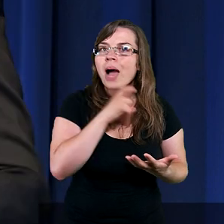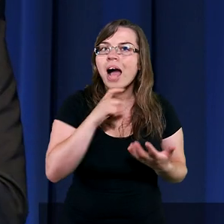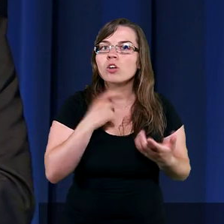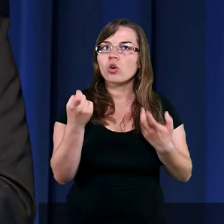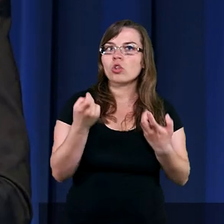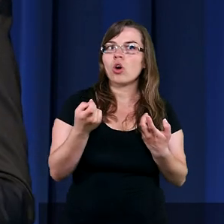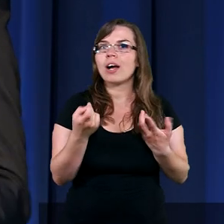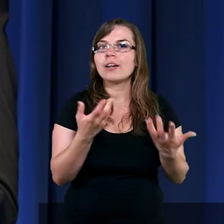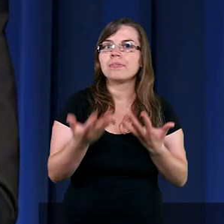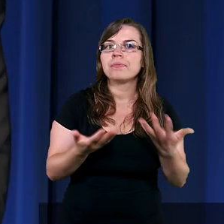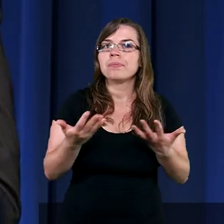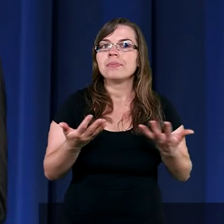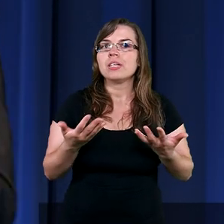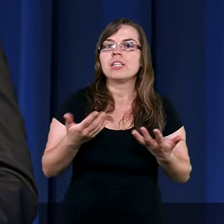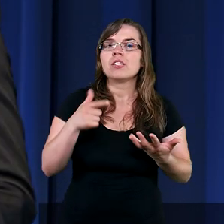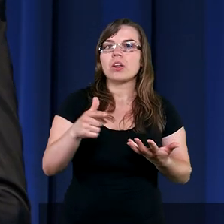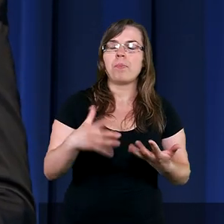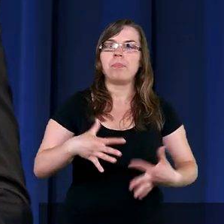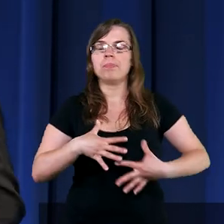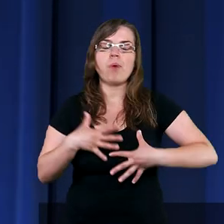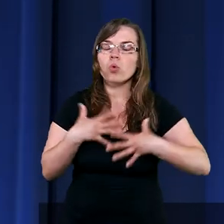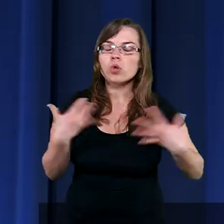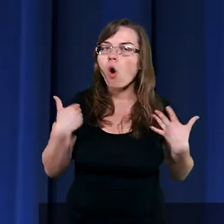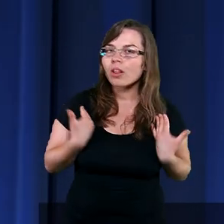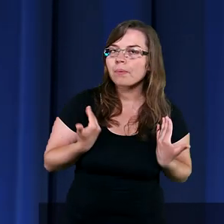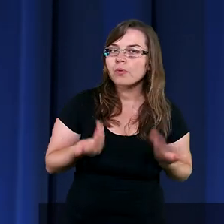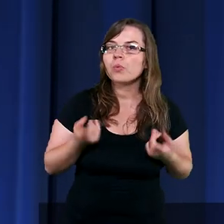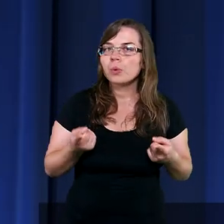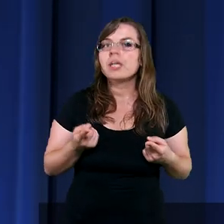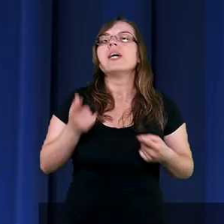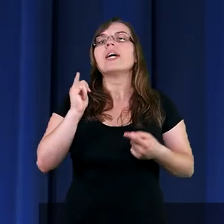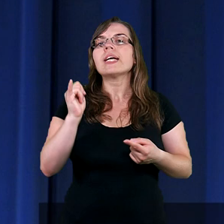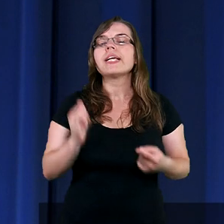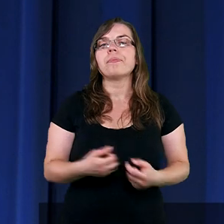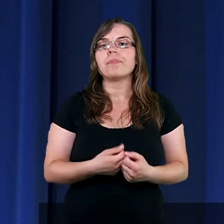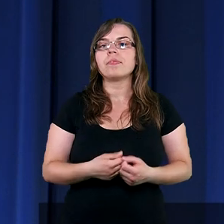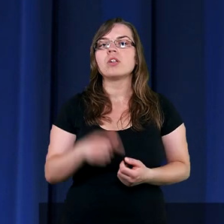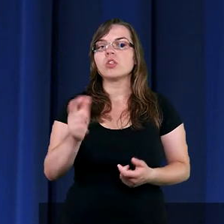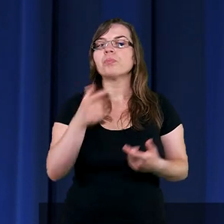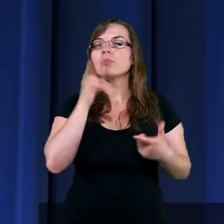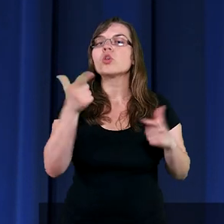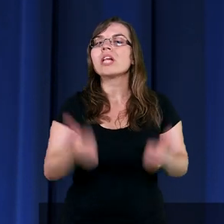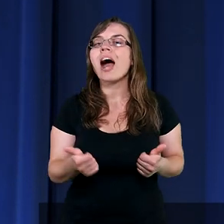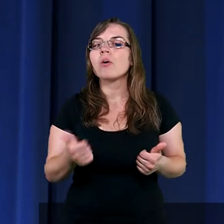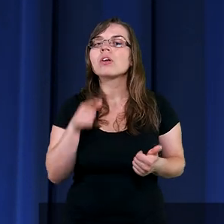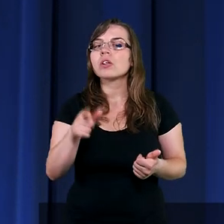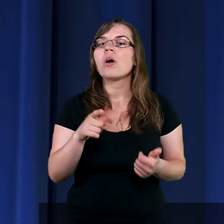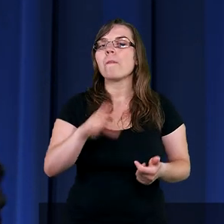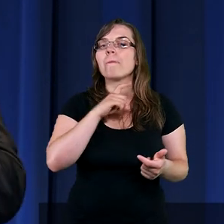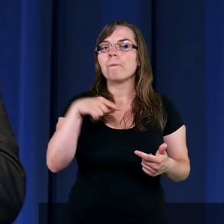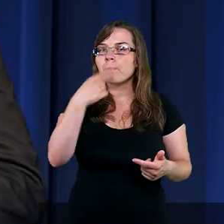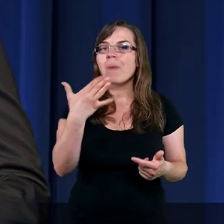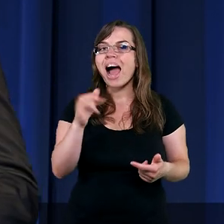pastor się, pastor bardzo się tym poruszył, więc mówi, pastorze, co się stało? Marta, to, co